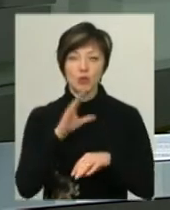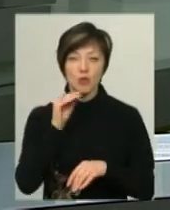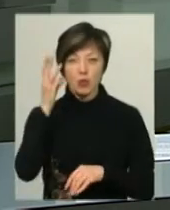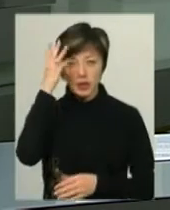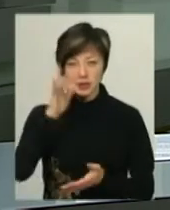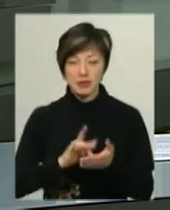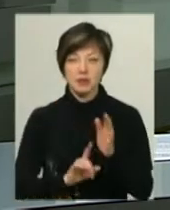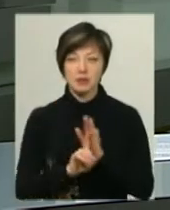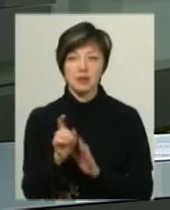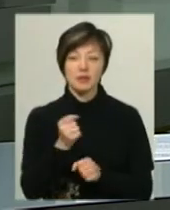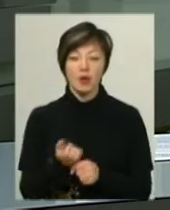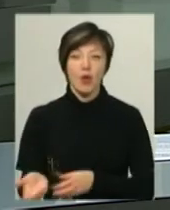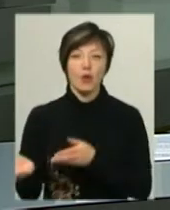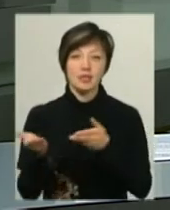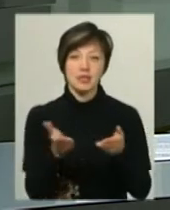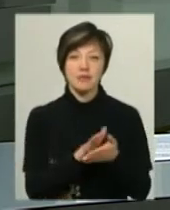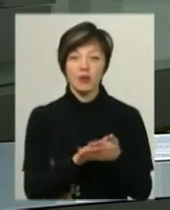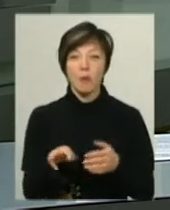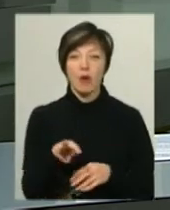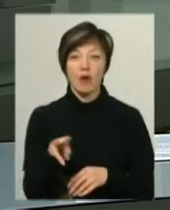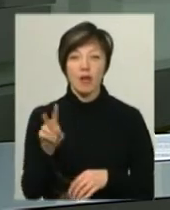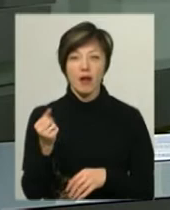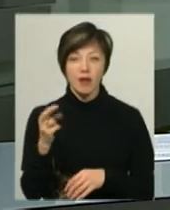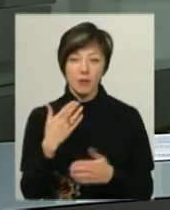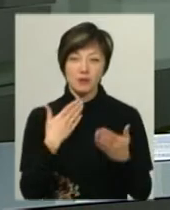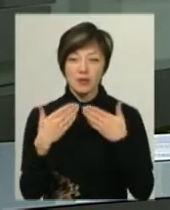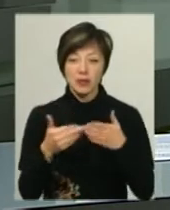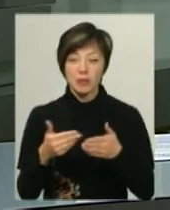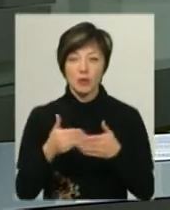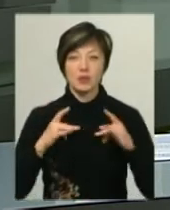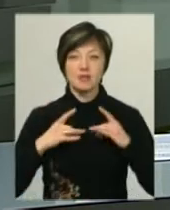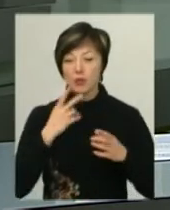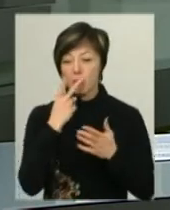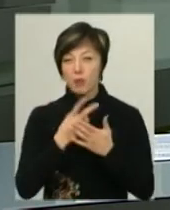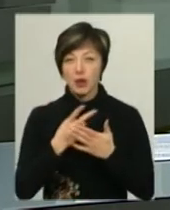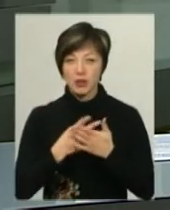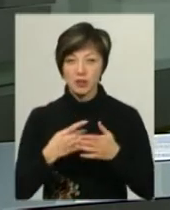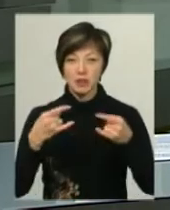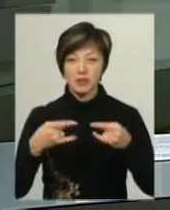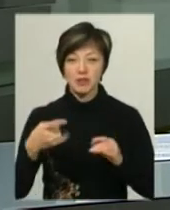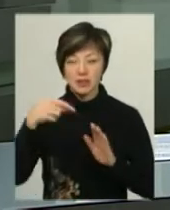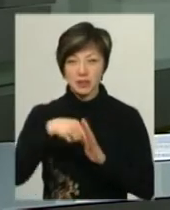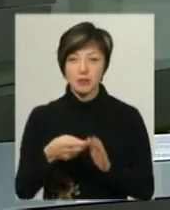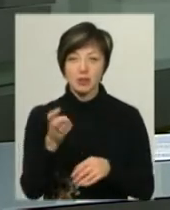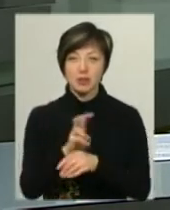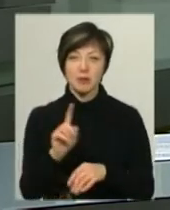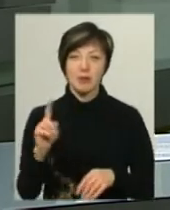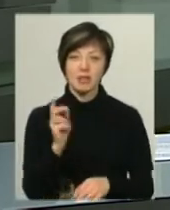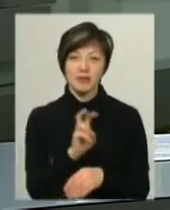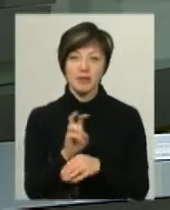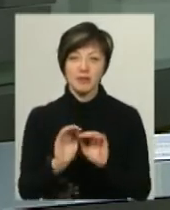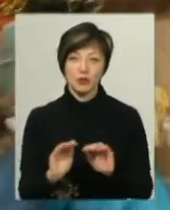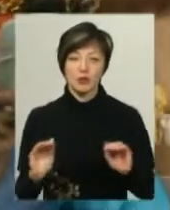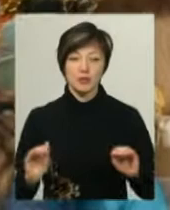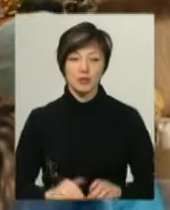Центр запрацювала гостина Святого Миколая. Поспілкуватись напередодні свята і побачити телебачення середини прийшли перші відвідувачі.